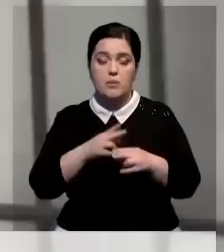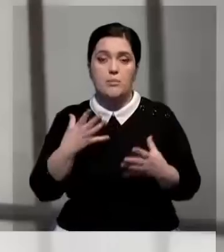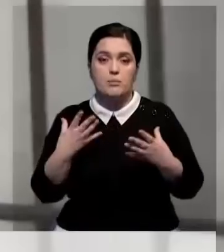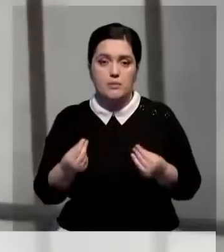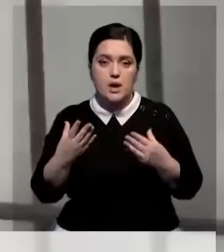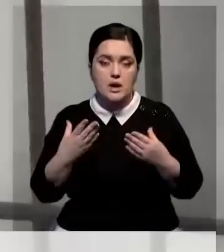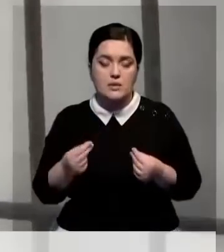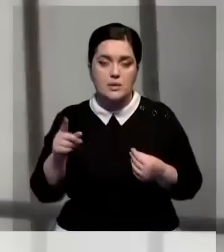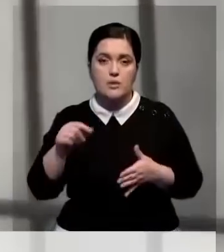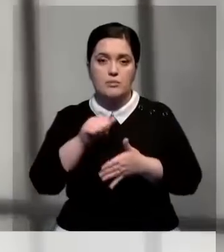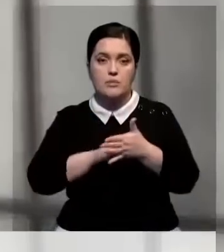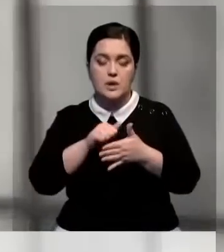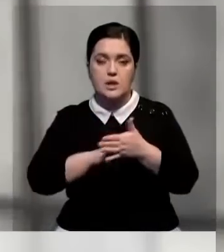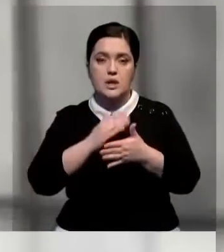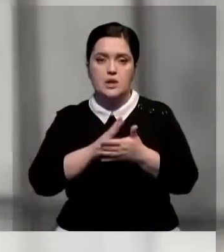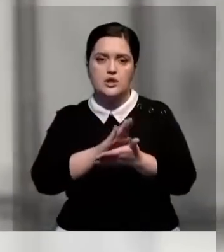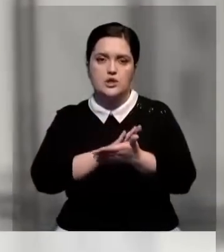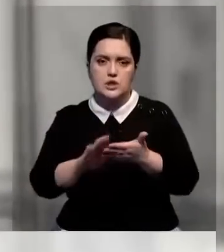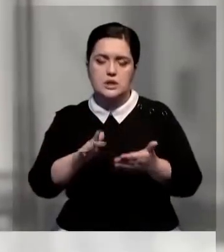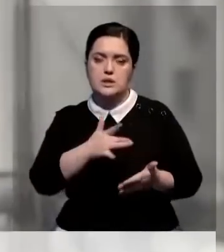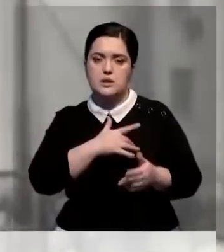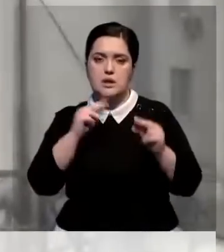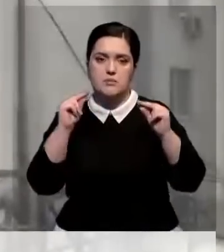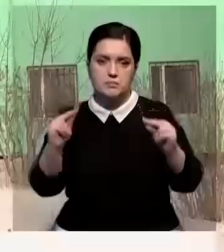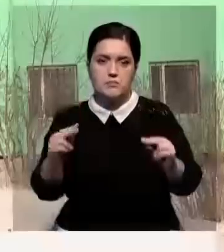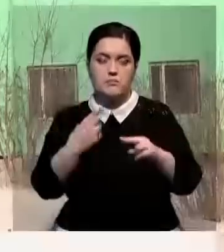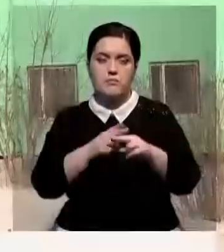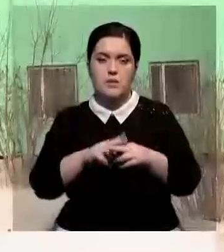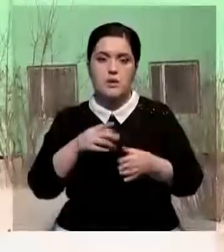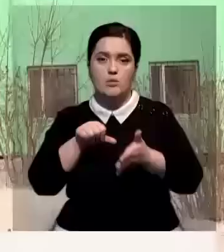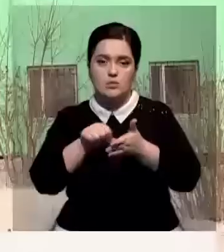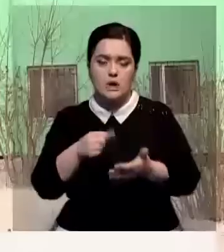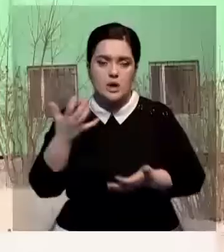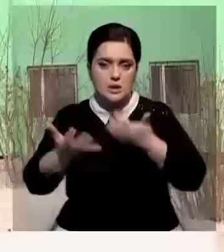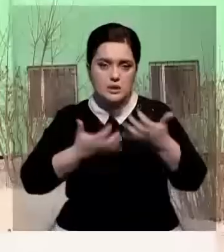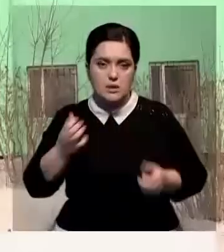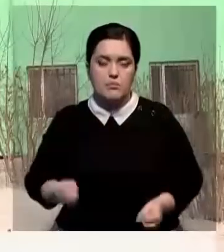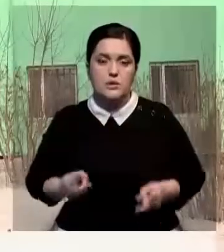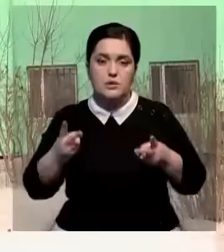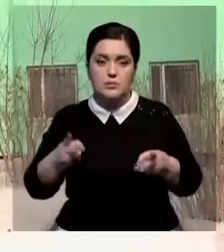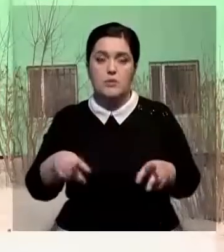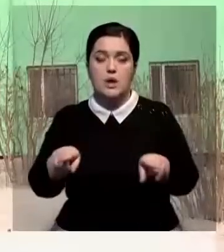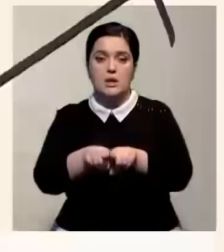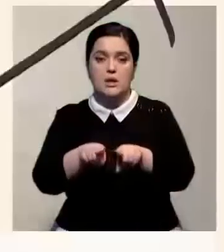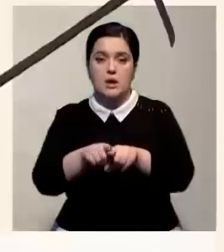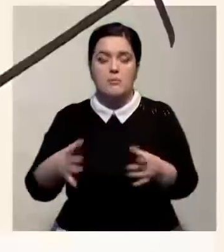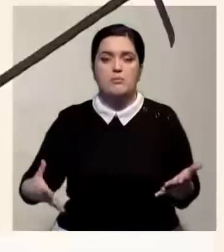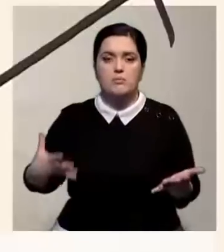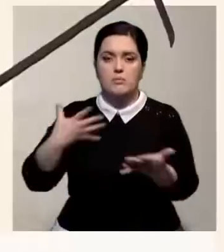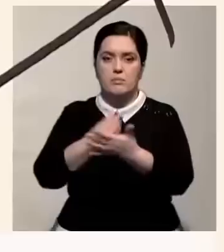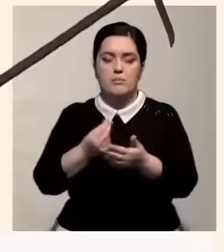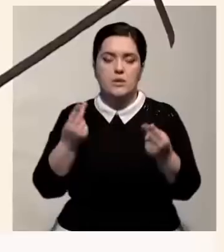смягчающих обстоятельств учтено чистосердечное раскаяние и активное участие в раскрытии преступления, а также возмещение